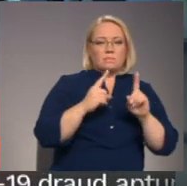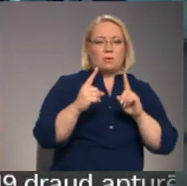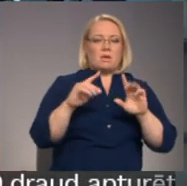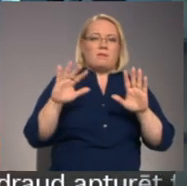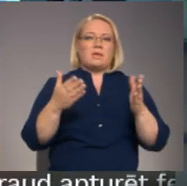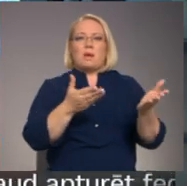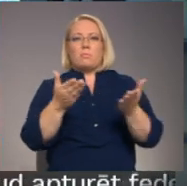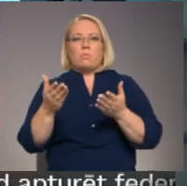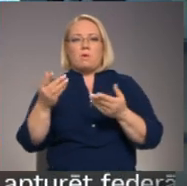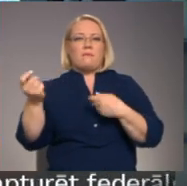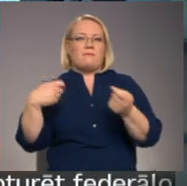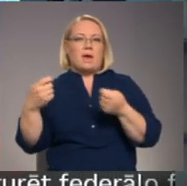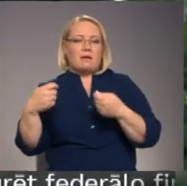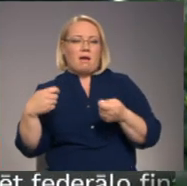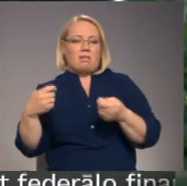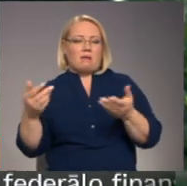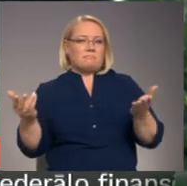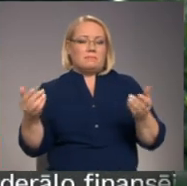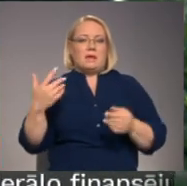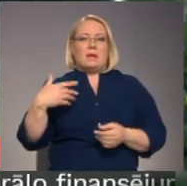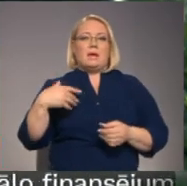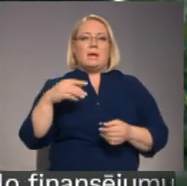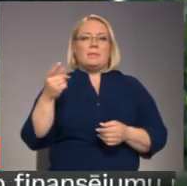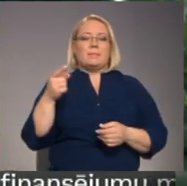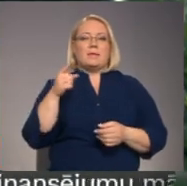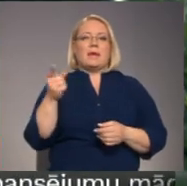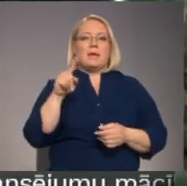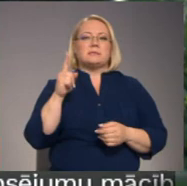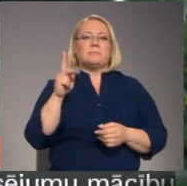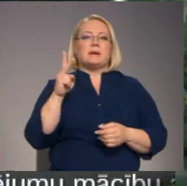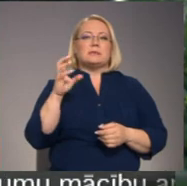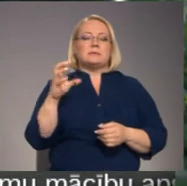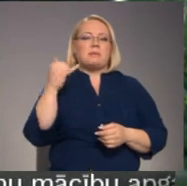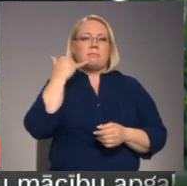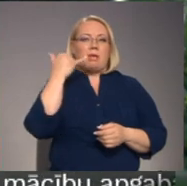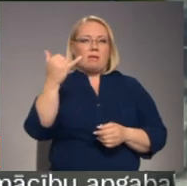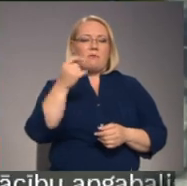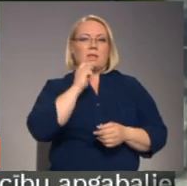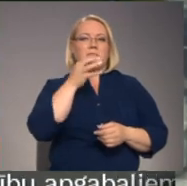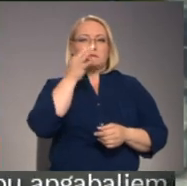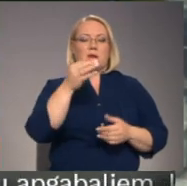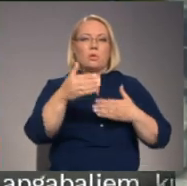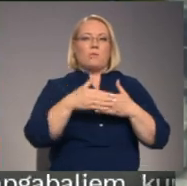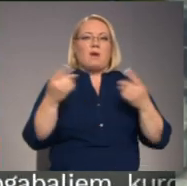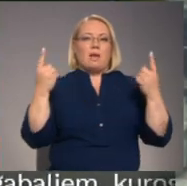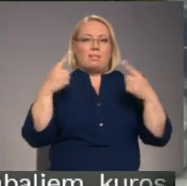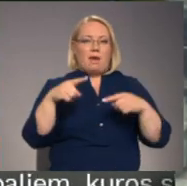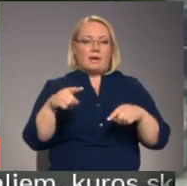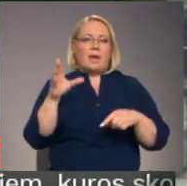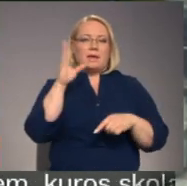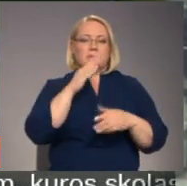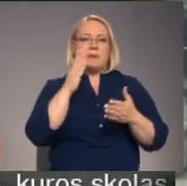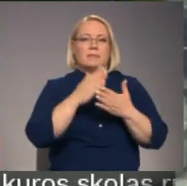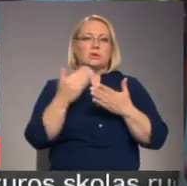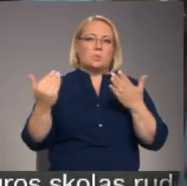ja kurā supermarketā, veikalā. SPKC telefonu intervijā norāda, ka tuvākajā laikā iespējams tiks pārskatīt